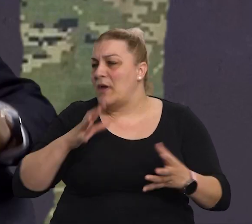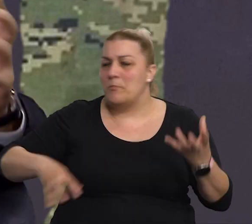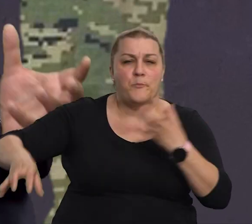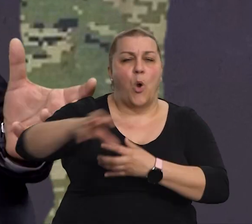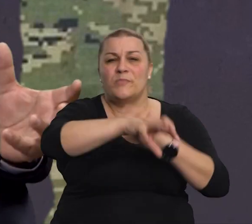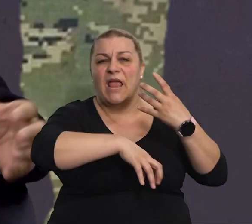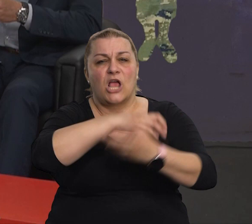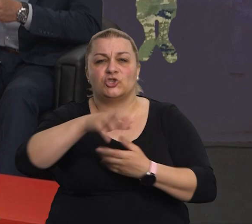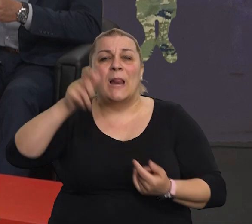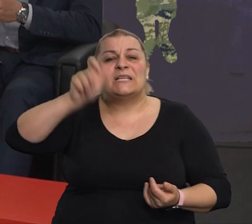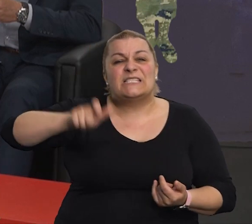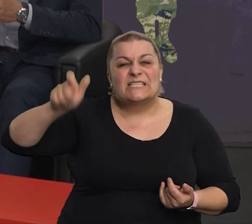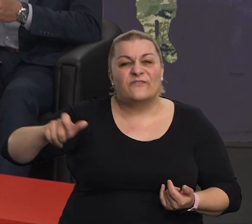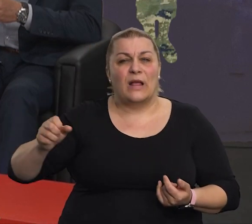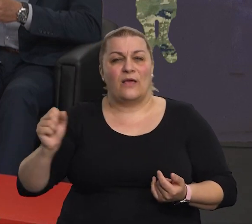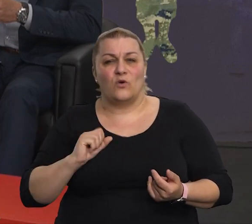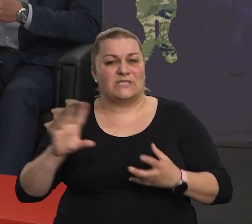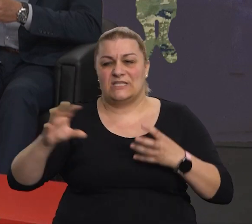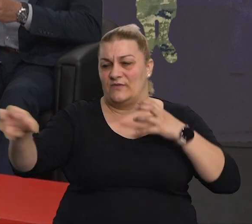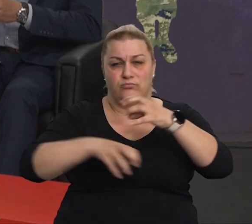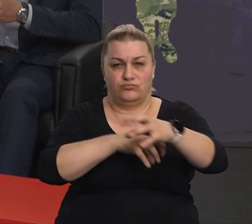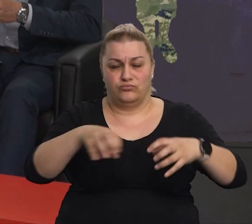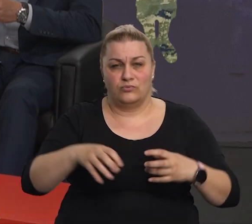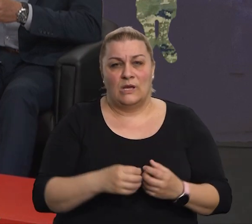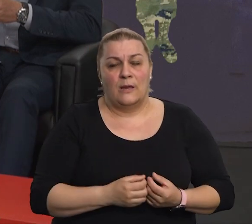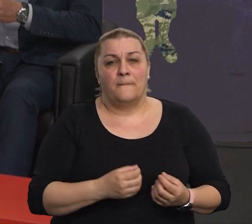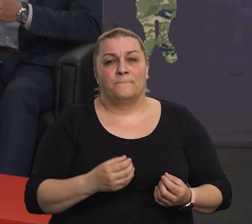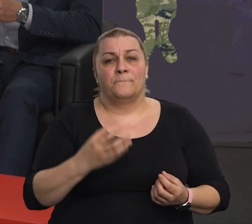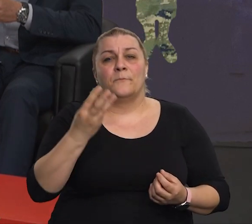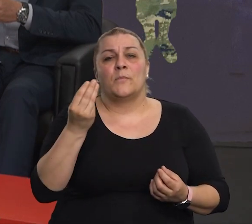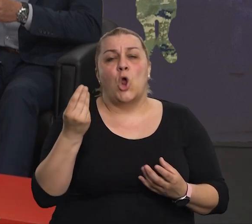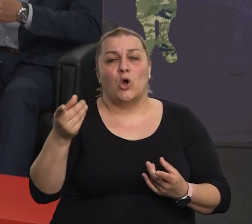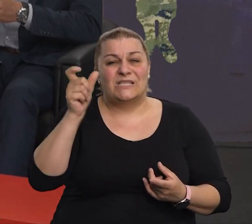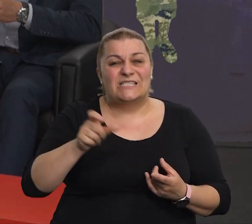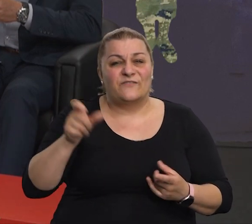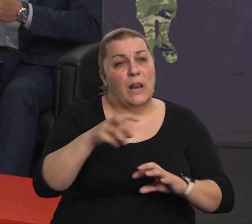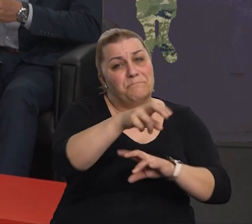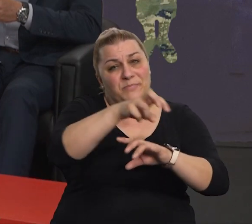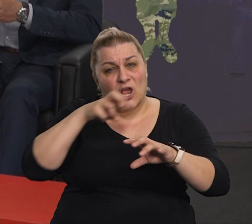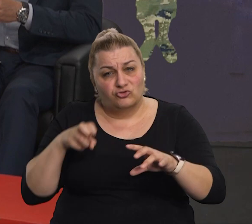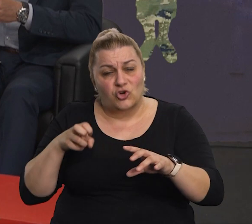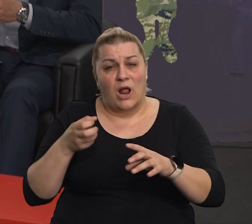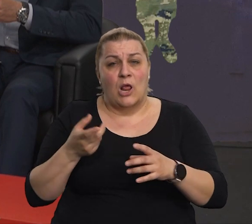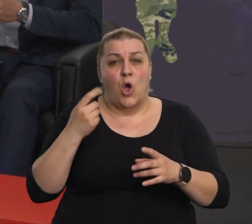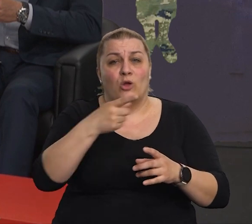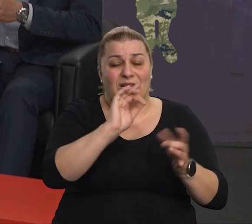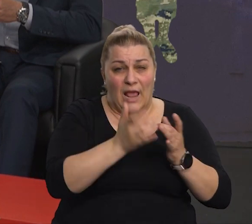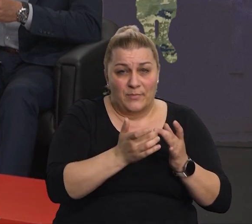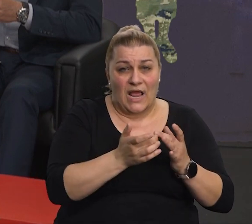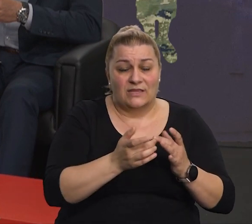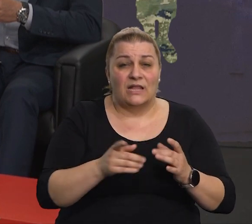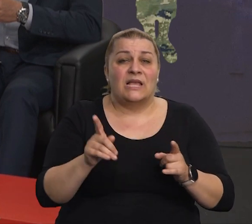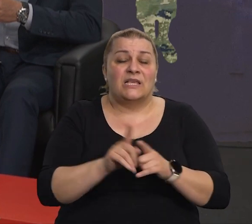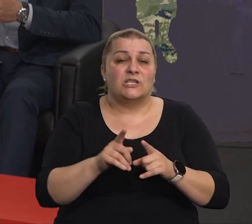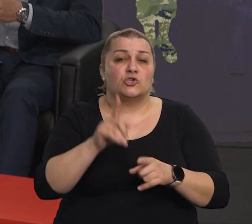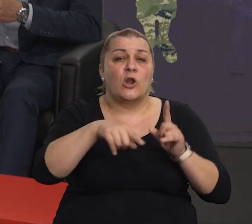sa civilima koji su se izvlašili ispred neprijatelja i sa neprijateljima smo, znači, sa tih samih četljicima koji